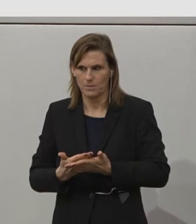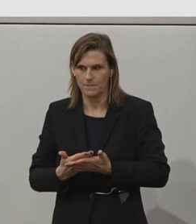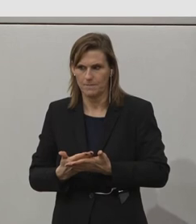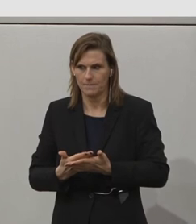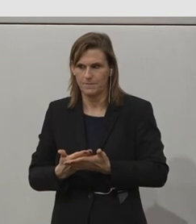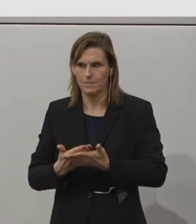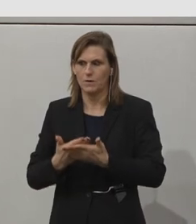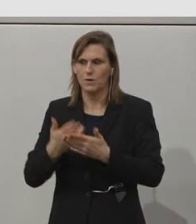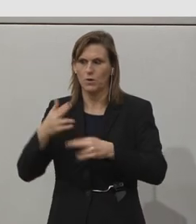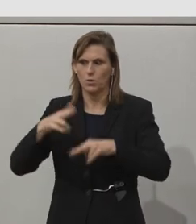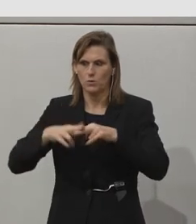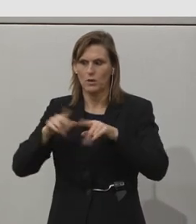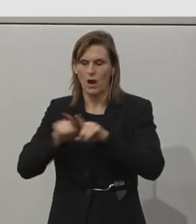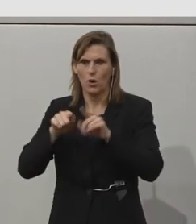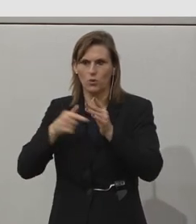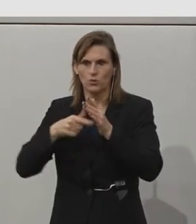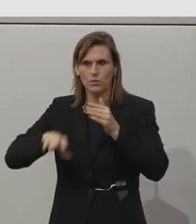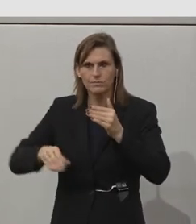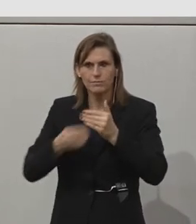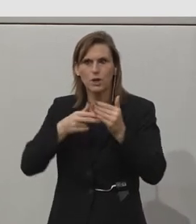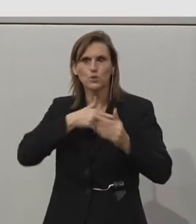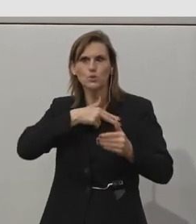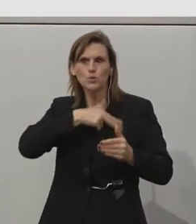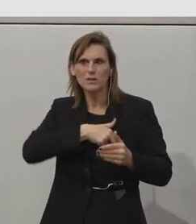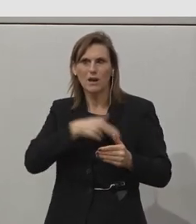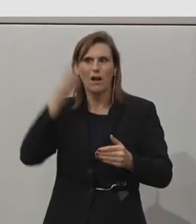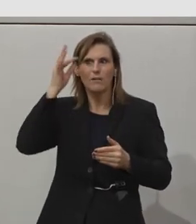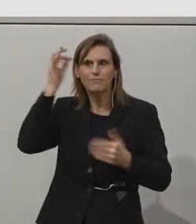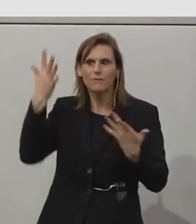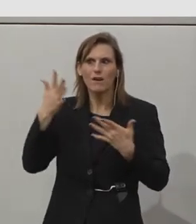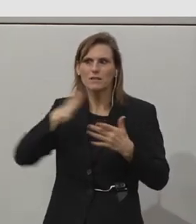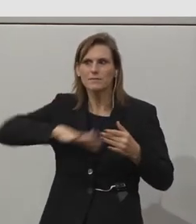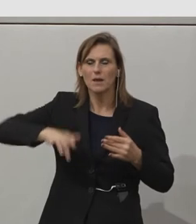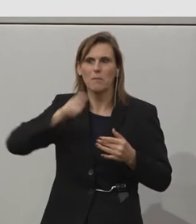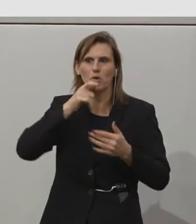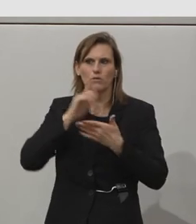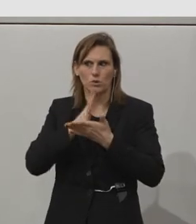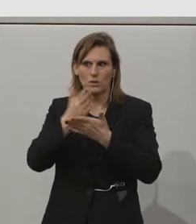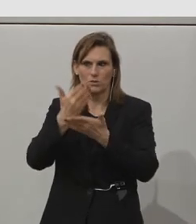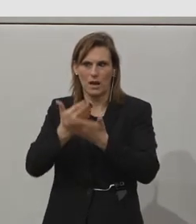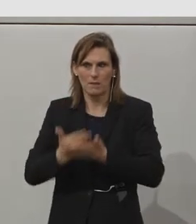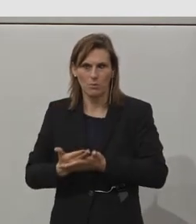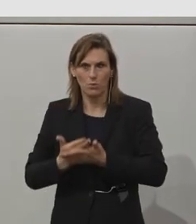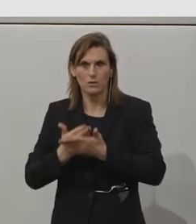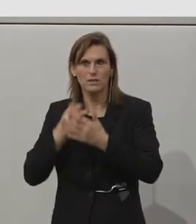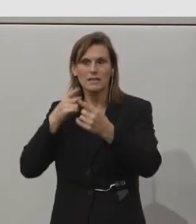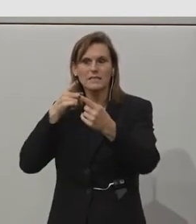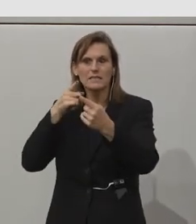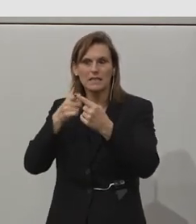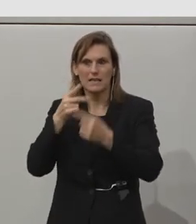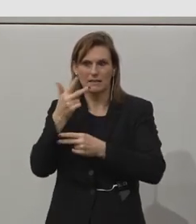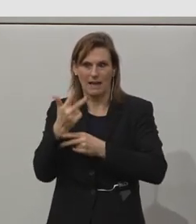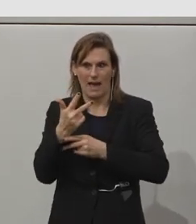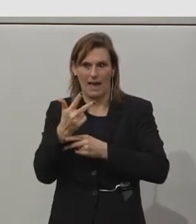Und als Ergänzung noch die soziale Innovation. Das gesamte Berufsorientierungsangebot richtet sich nach drei